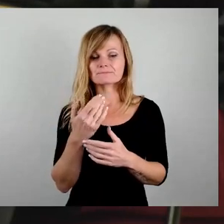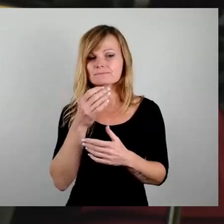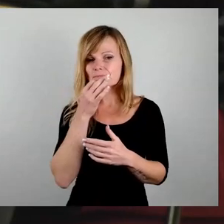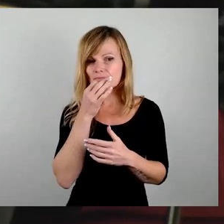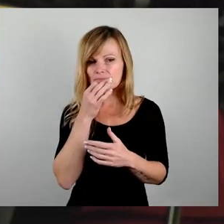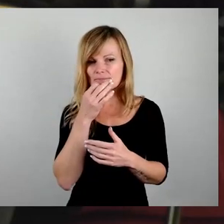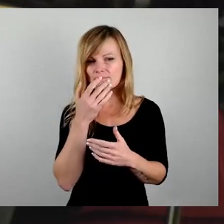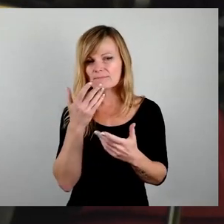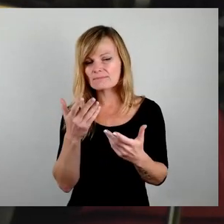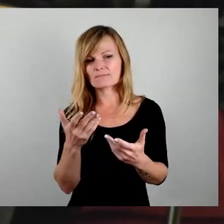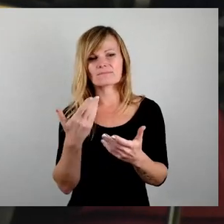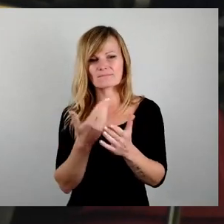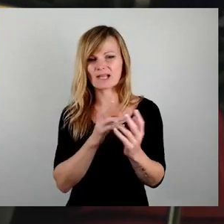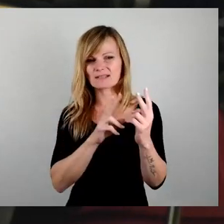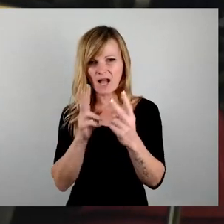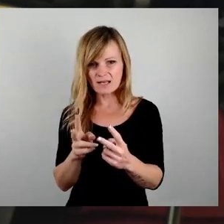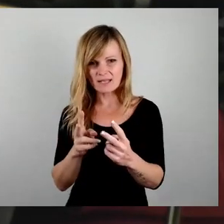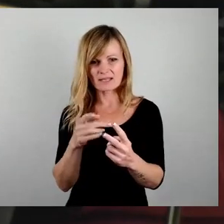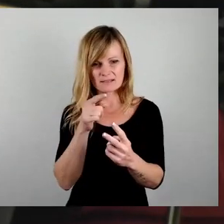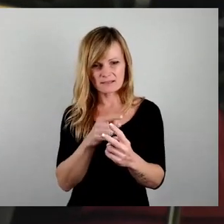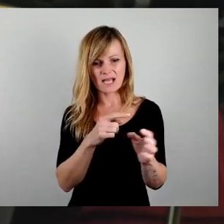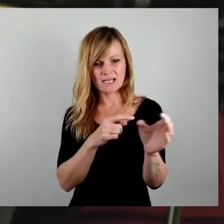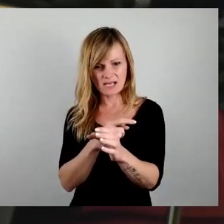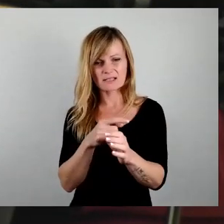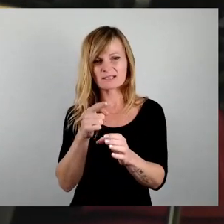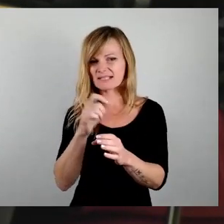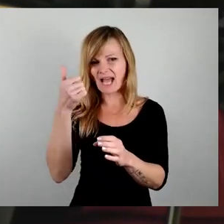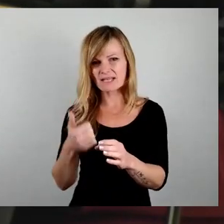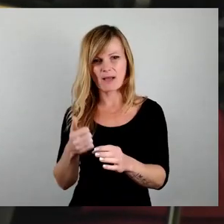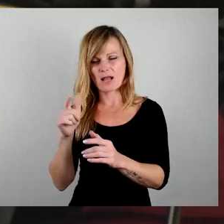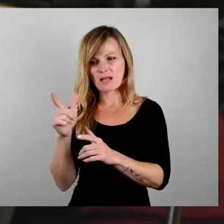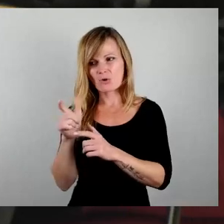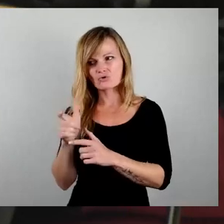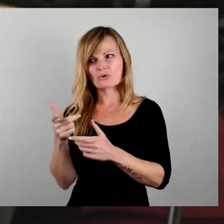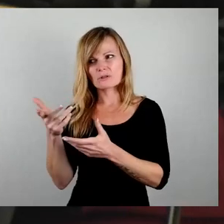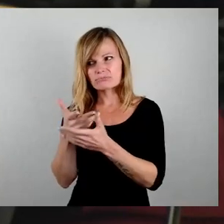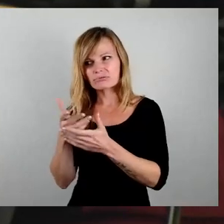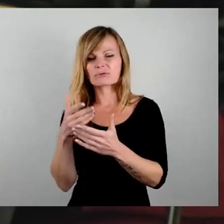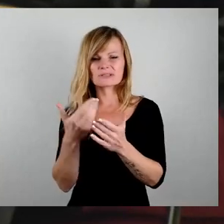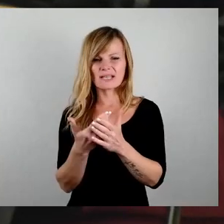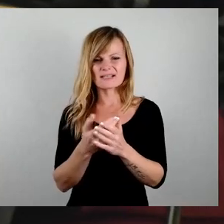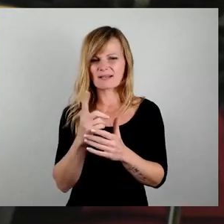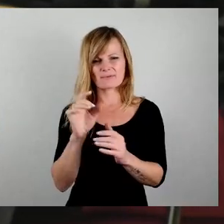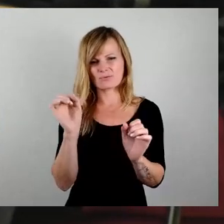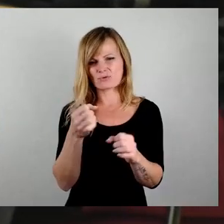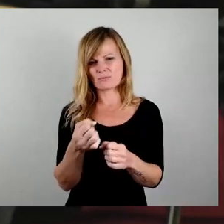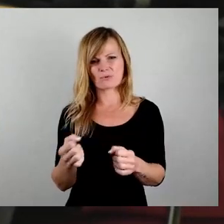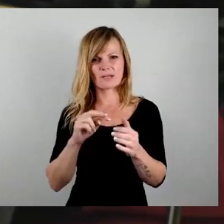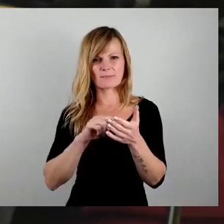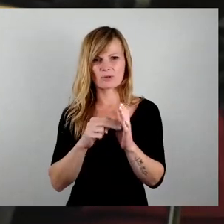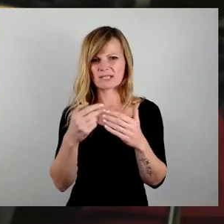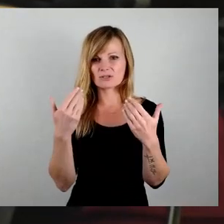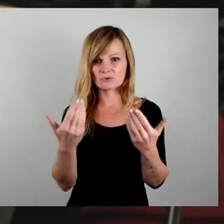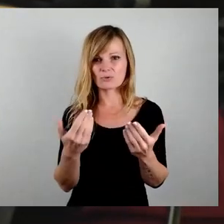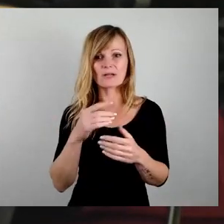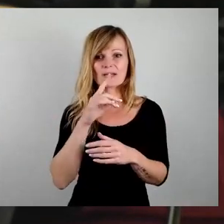taucht nämlich einmal in den Ausschüssen auf und das finde ich einfach politisch auch langsam unredlich, ich sage es mal so deutlich, wenn man